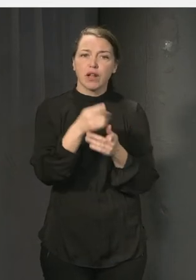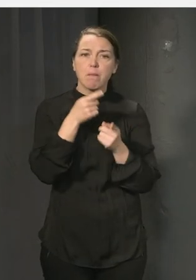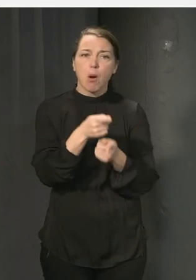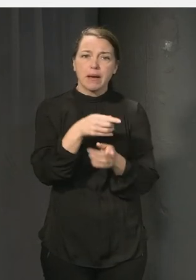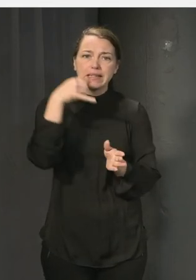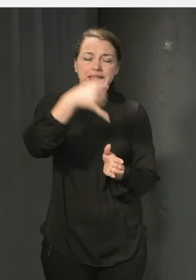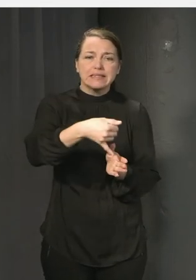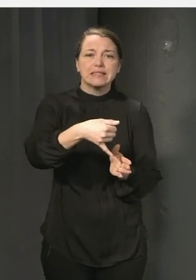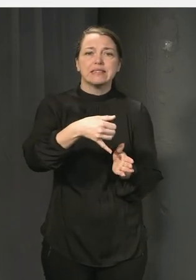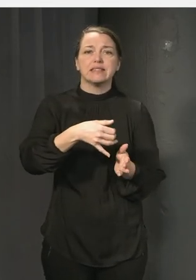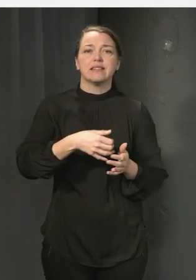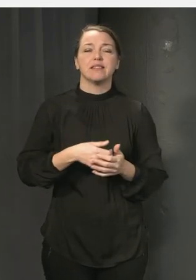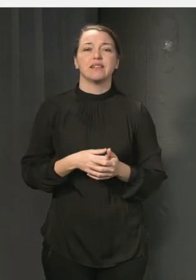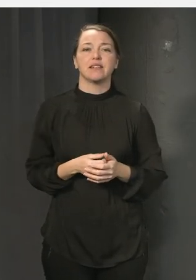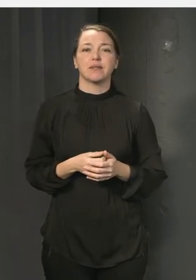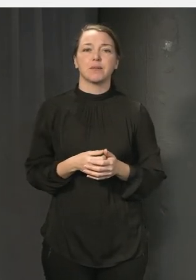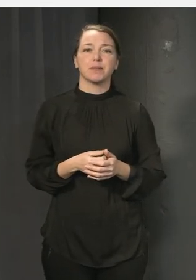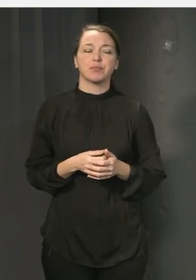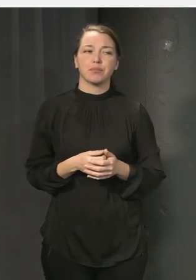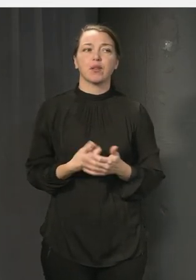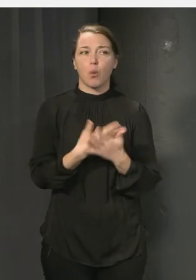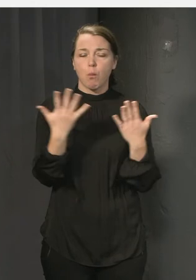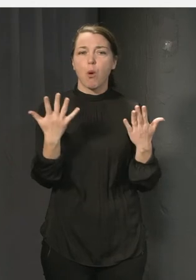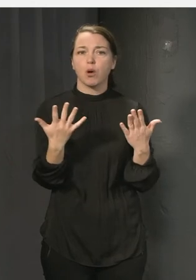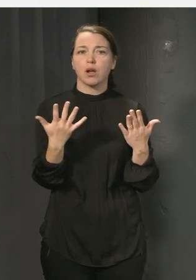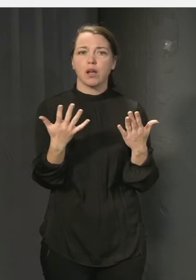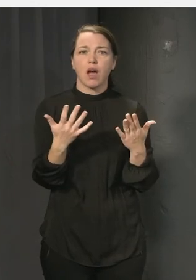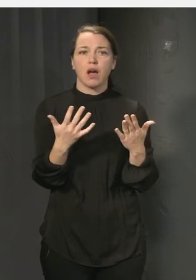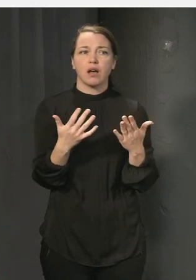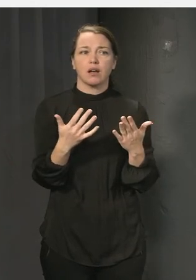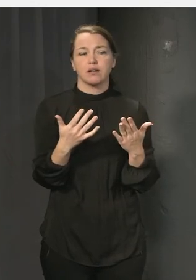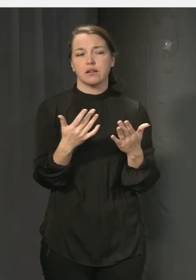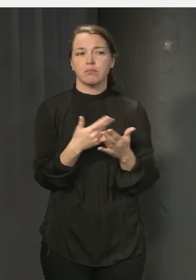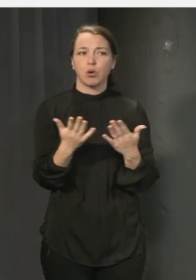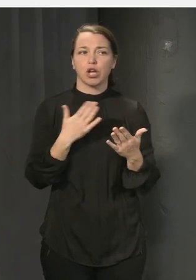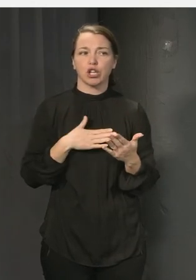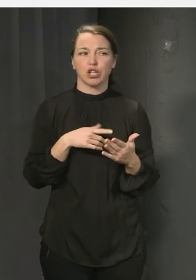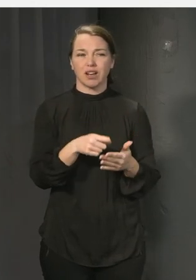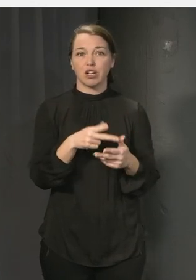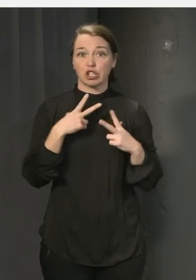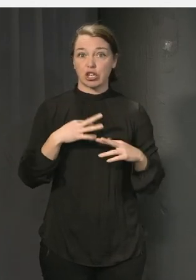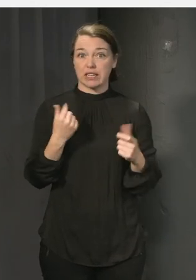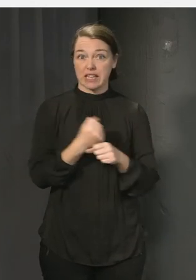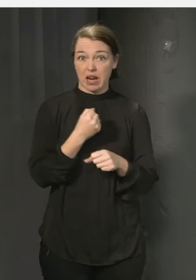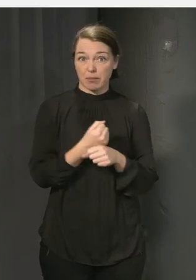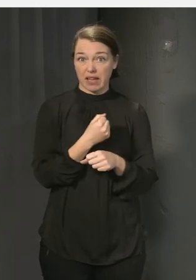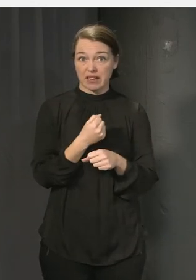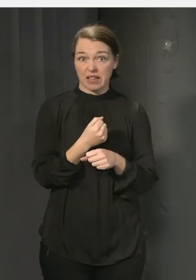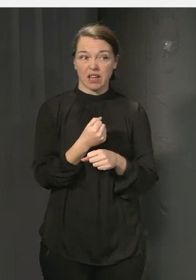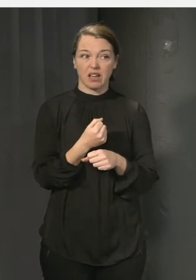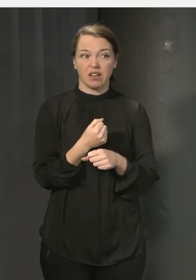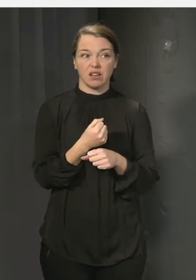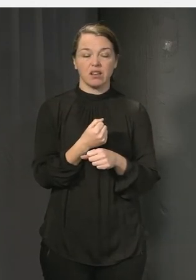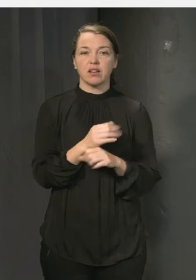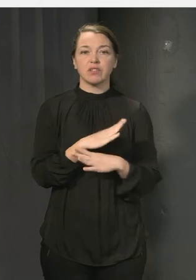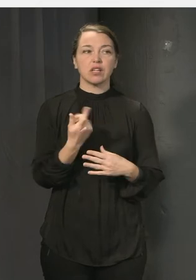många tycker att liksom trygghetsarbetet eller det här andra, ingen riktigt har ansvar